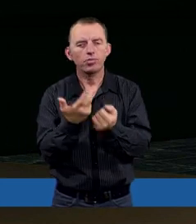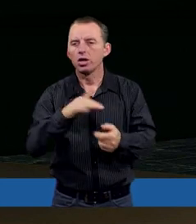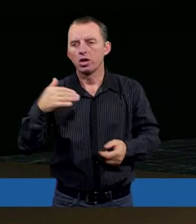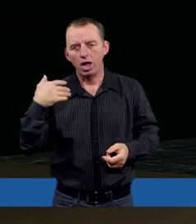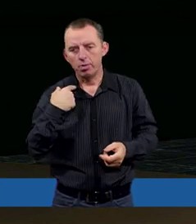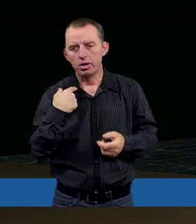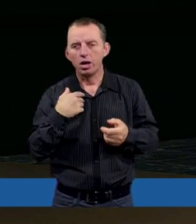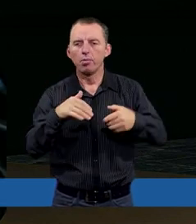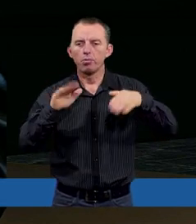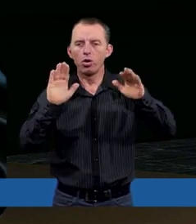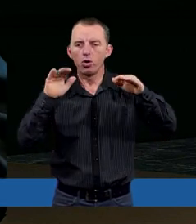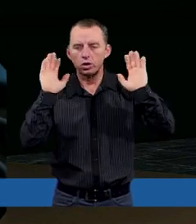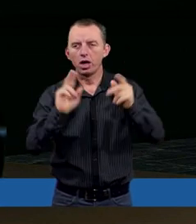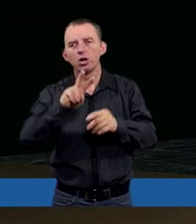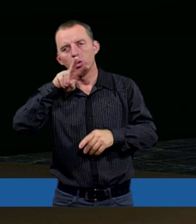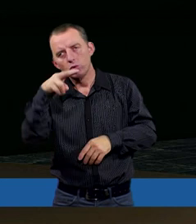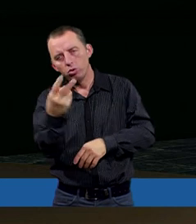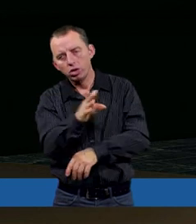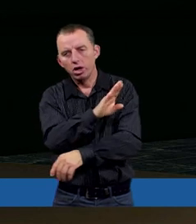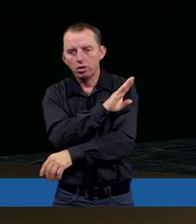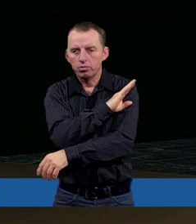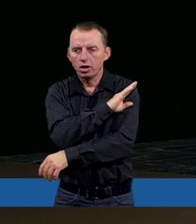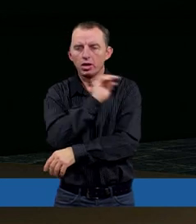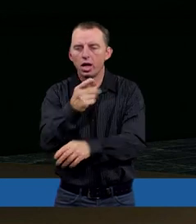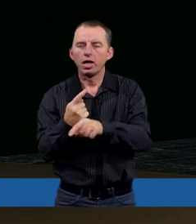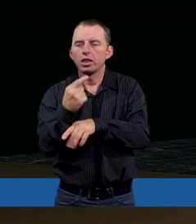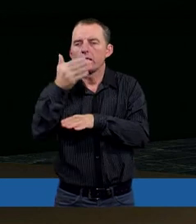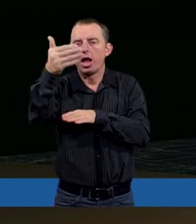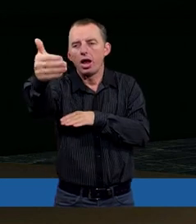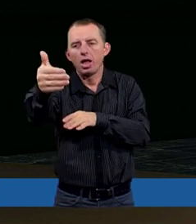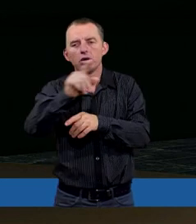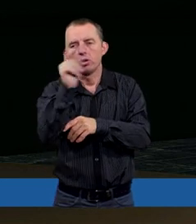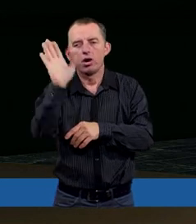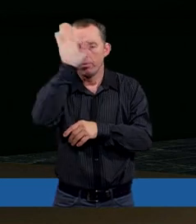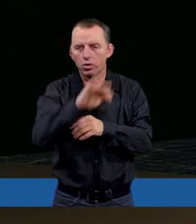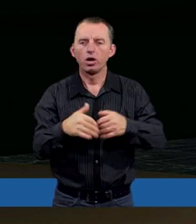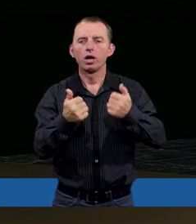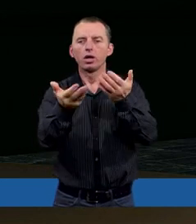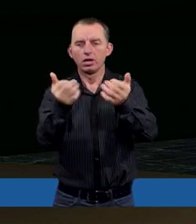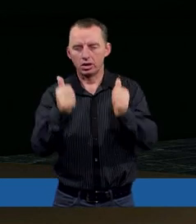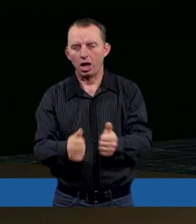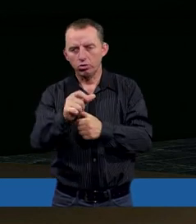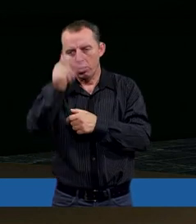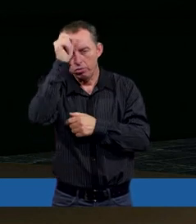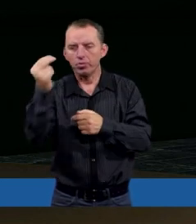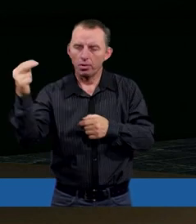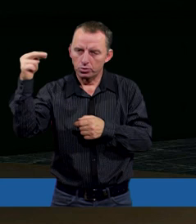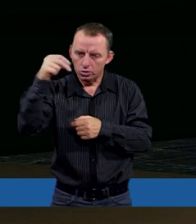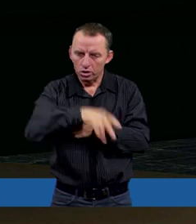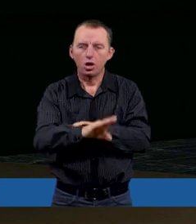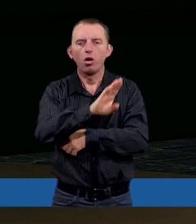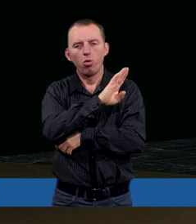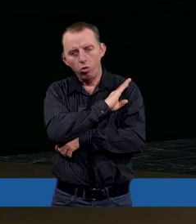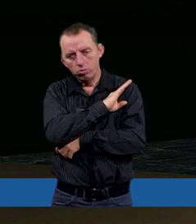nie byli poddani drugiej śmierci. Nawet tak dalece, że Bóg stał się człowiekiem, przyszedł,